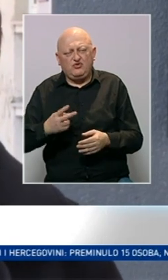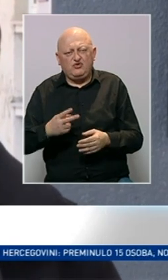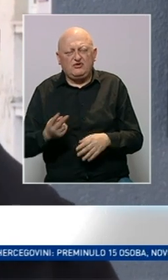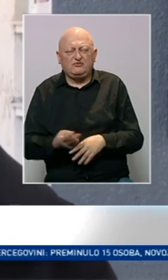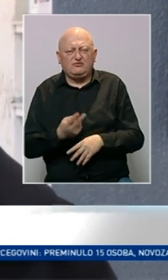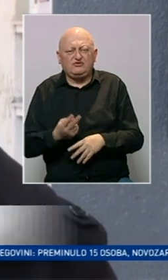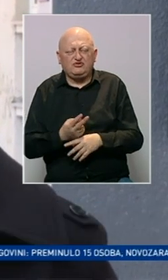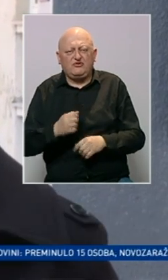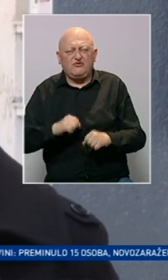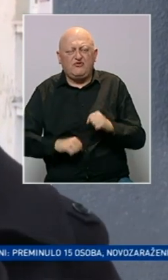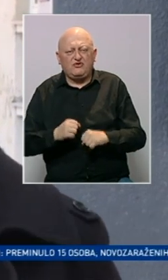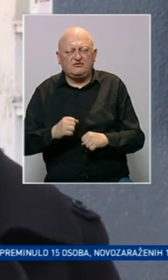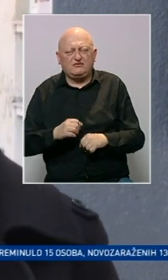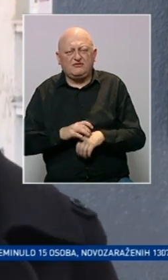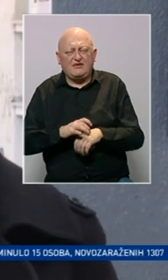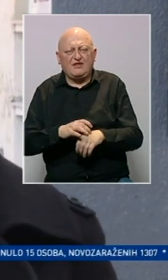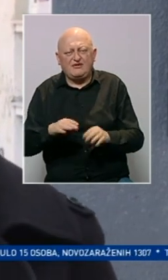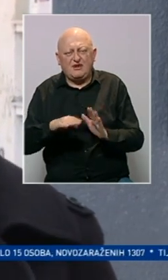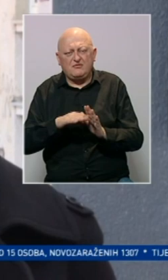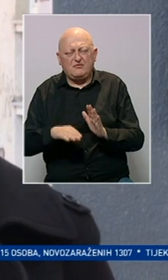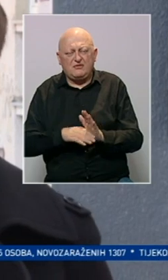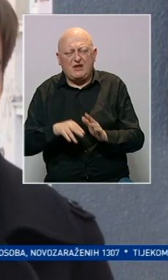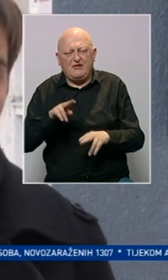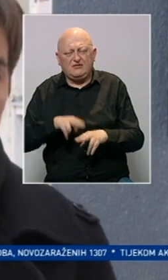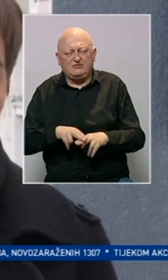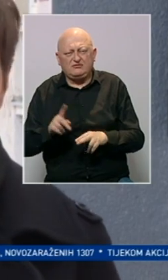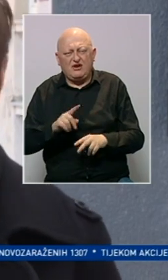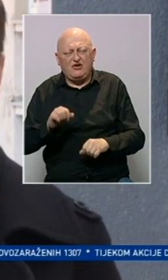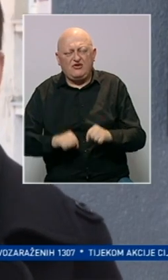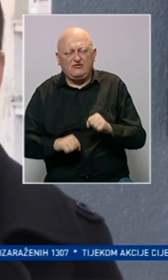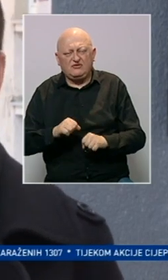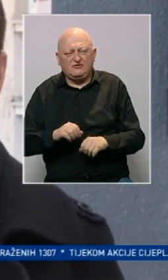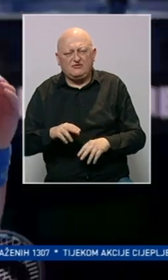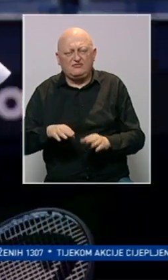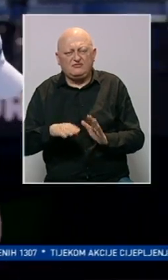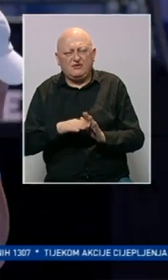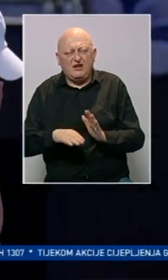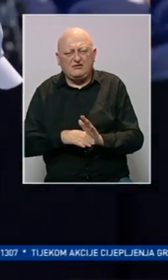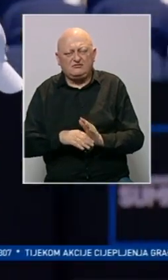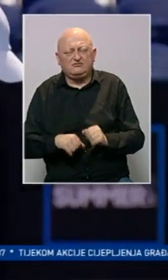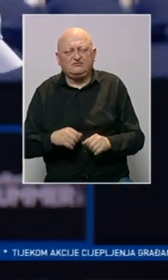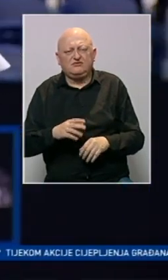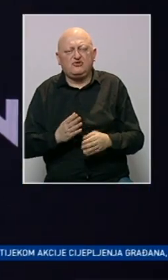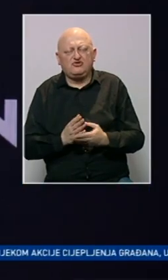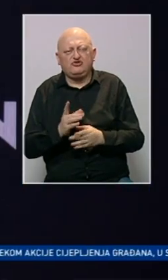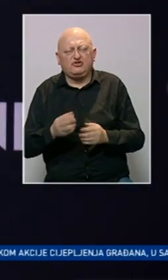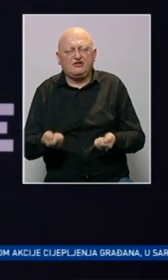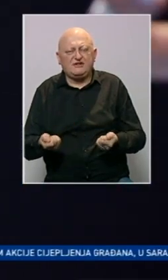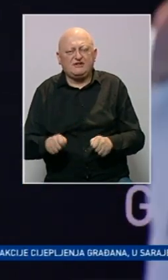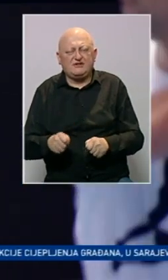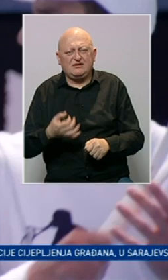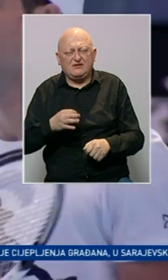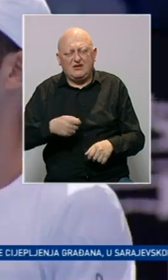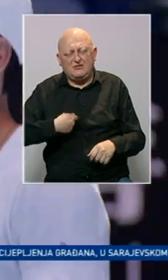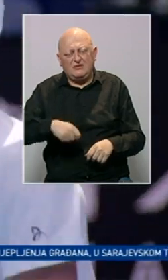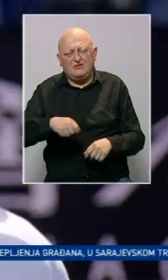zemljama funkcioniše vladavina prava, odnosno kako ne funkcioniše vladavina prava. Slučaj Djoković je zaključen. Najboljem